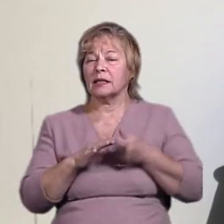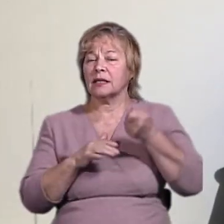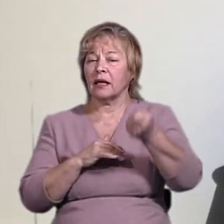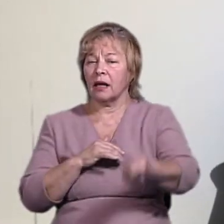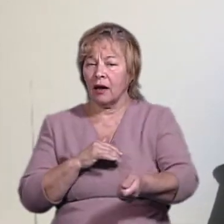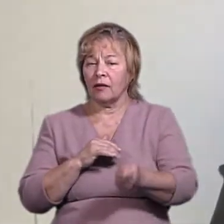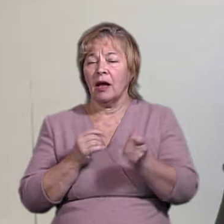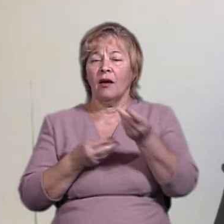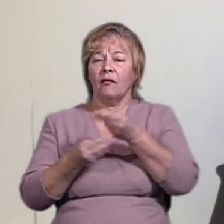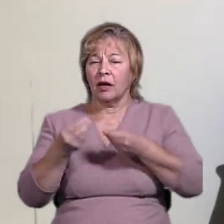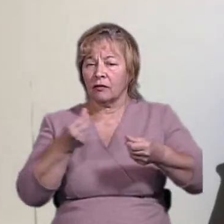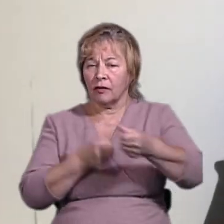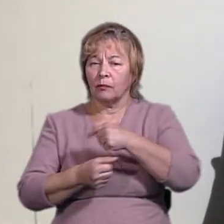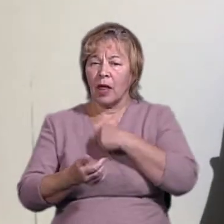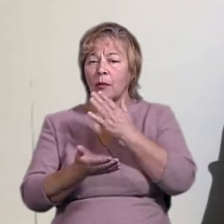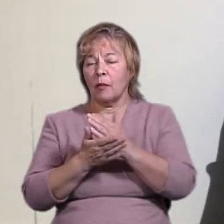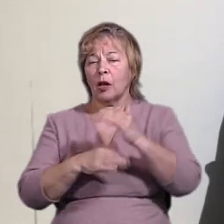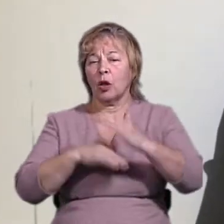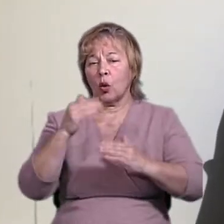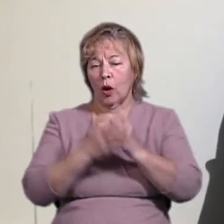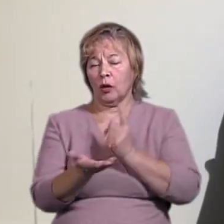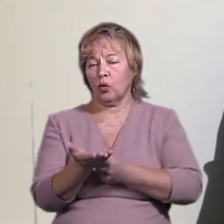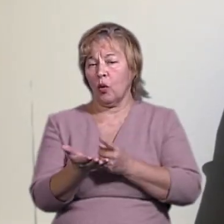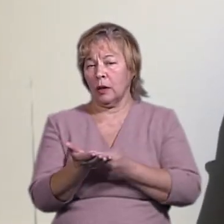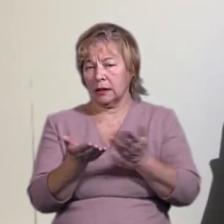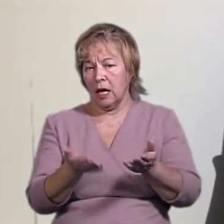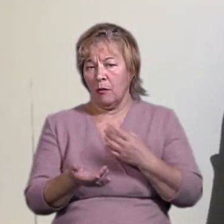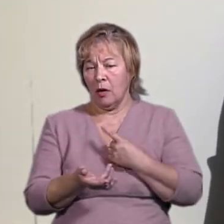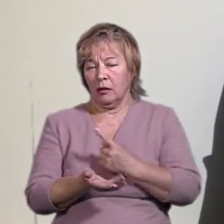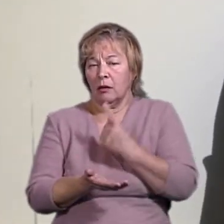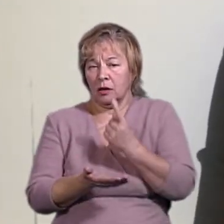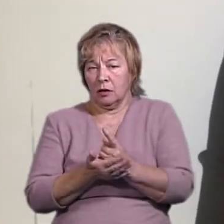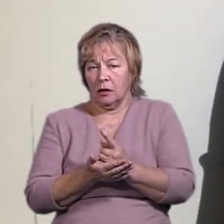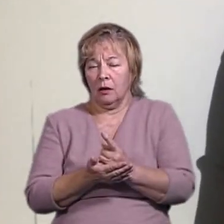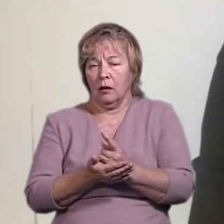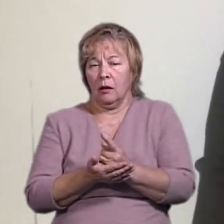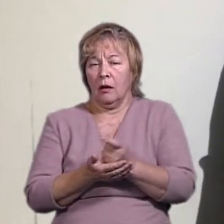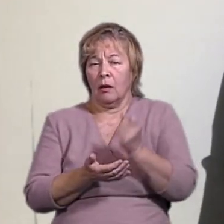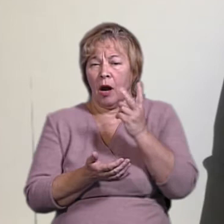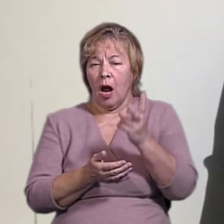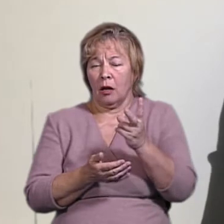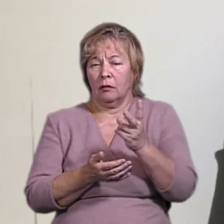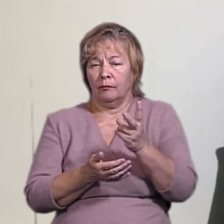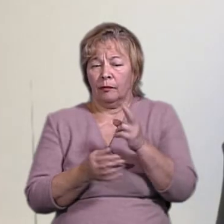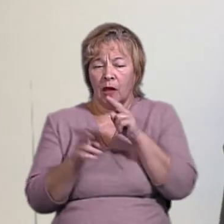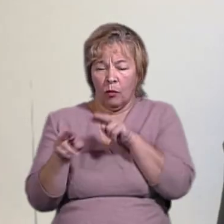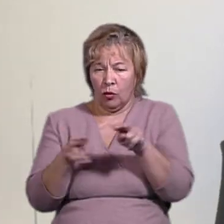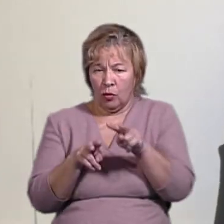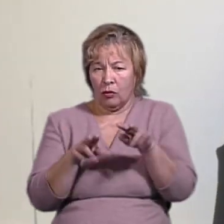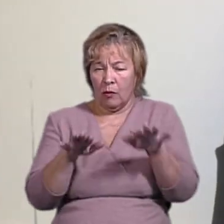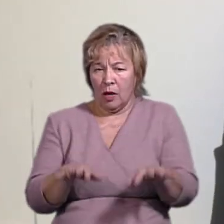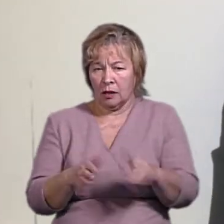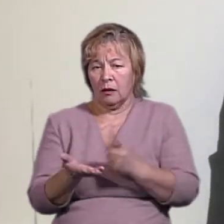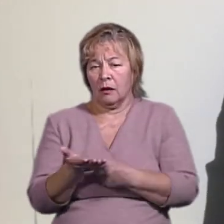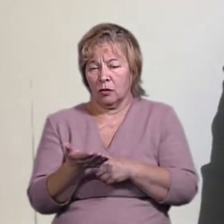фальшування, а ми маємо на руках докази, то ми повинні, як повноцінна спостережна місія, ці